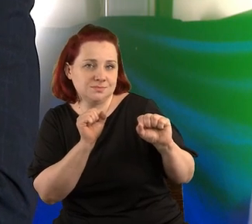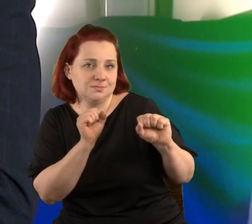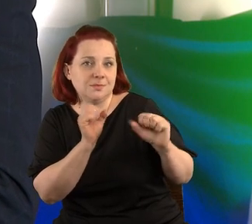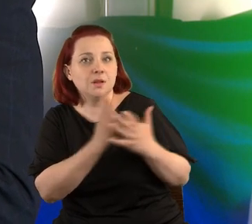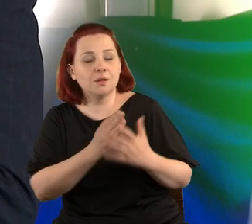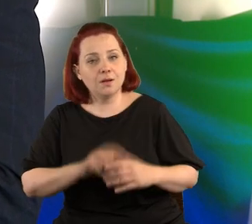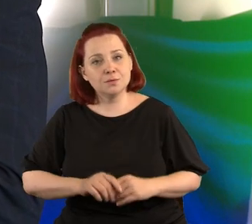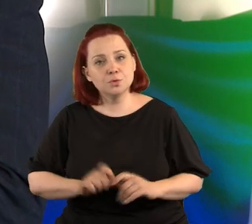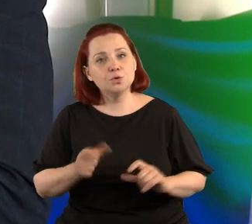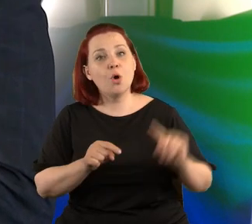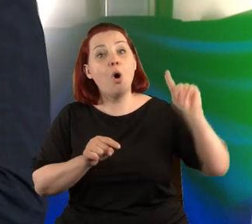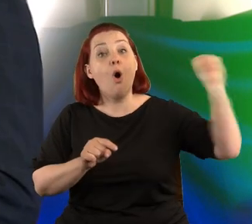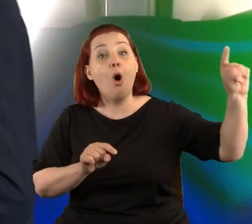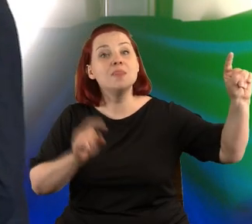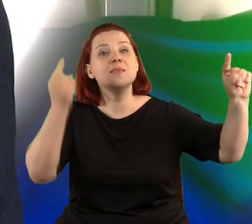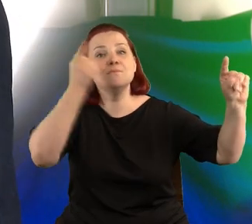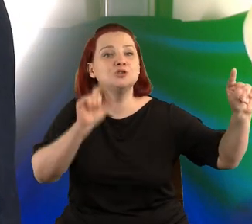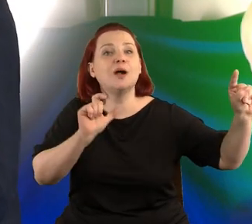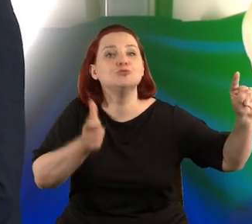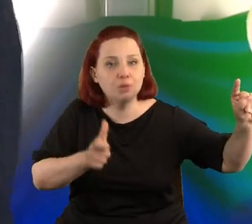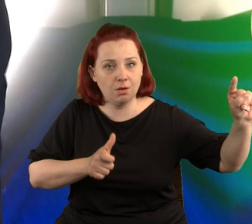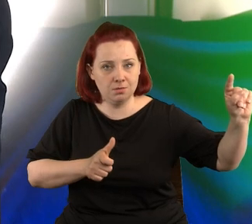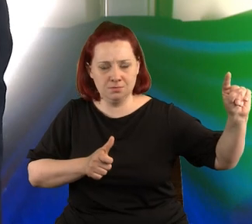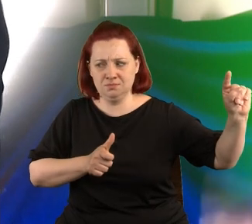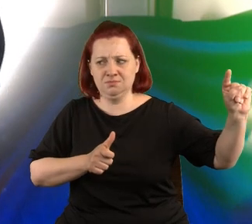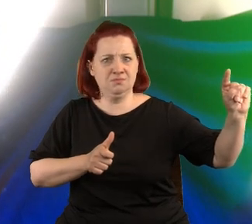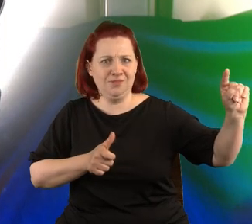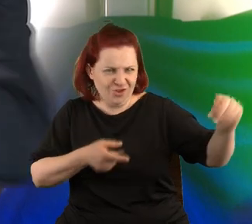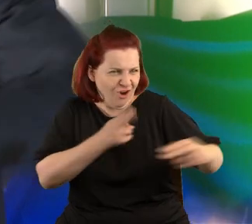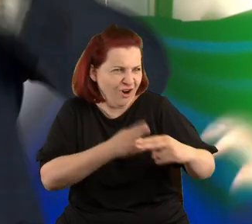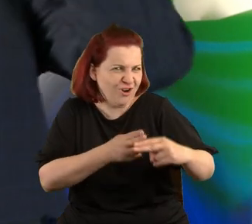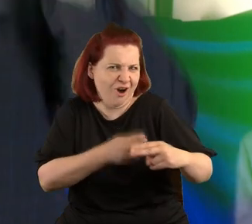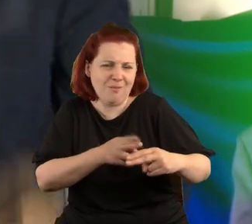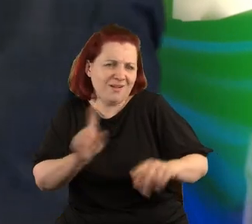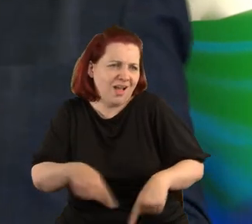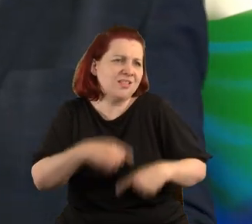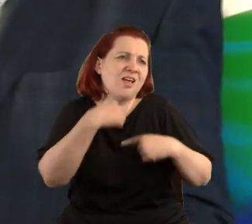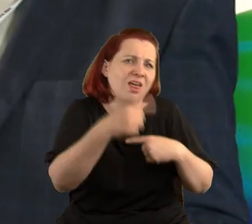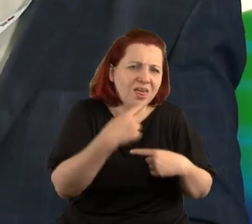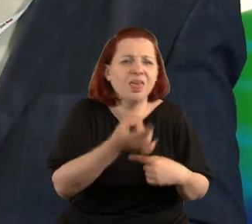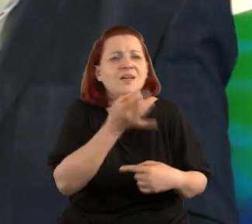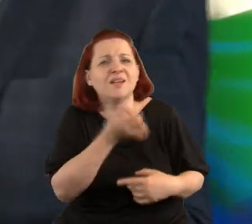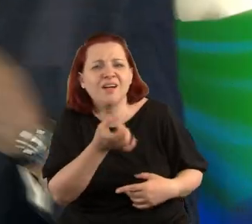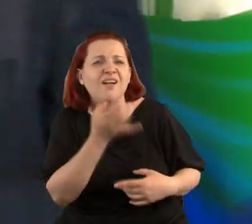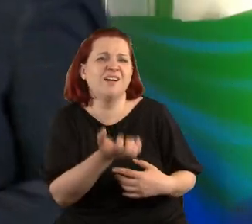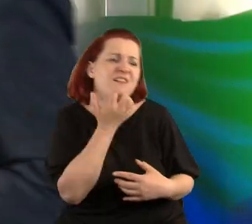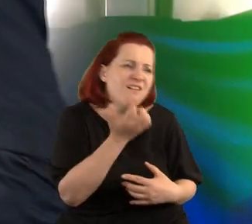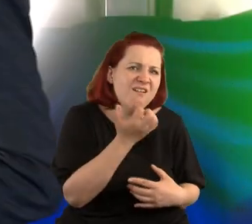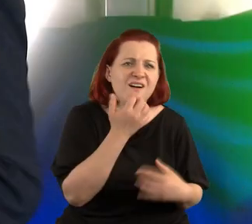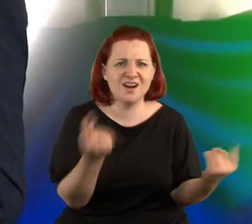Tylko co miał poeta na myśli? To jest choroba. Ja nie psioczę na reklamę, bo sam